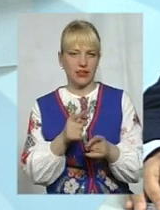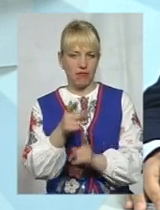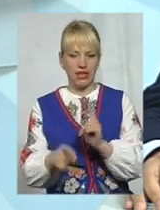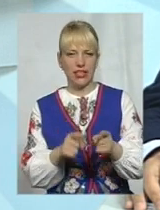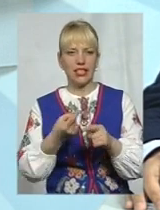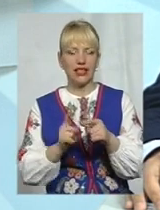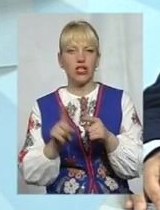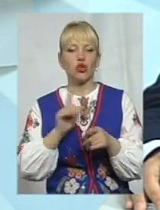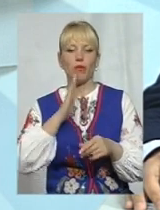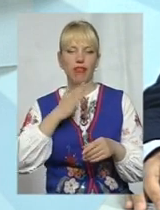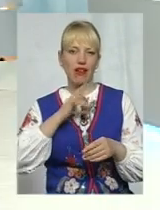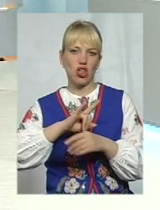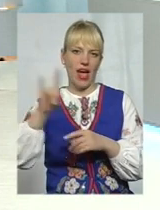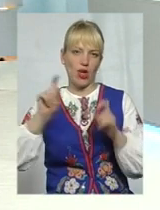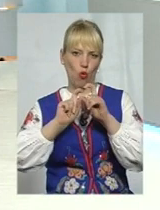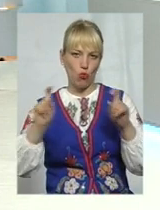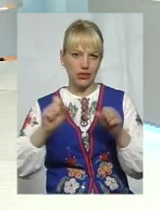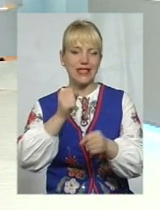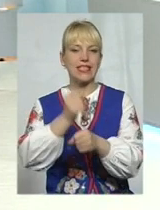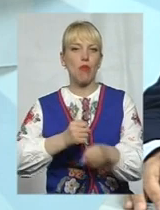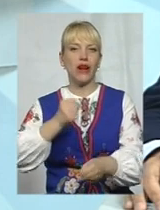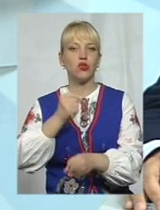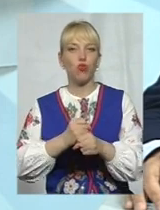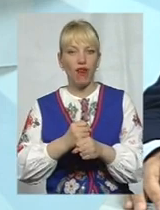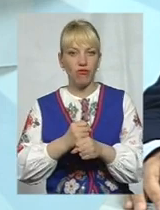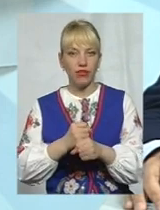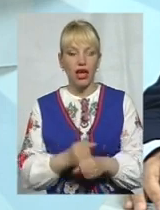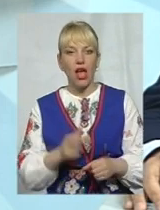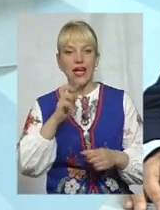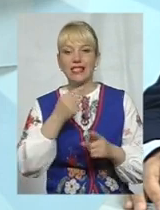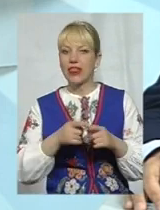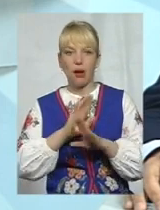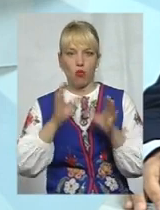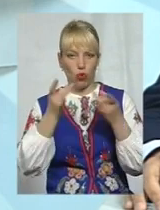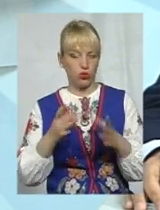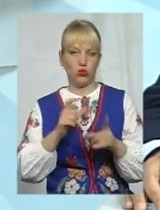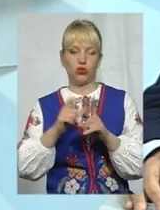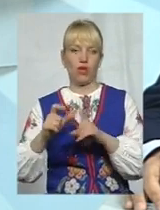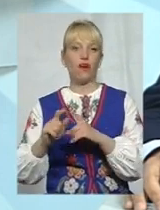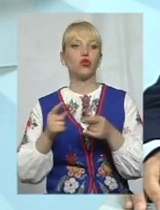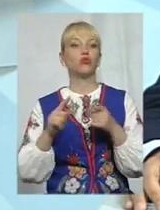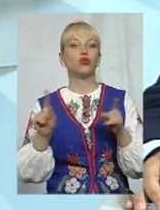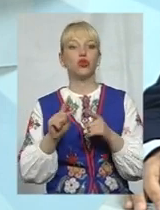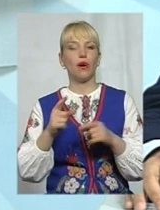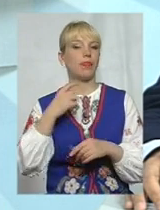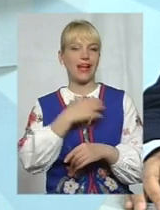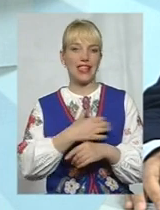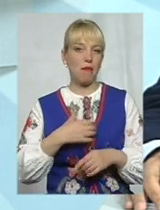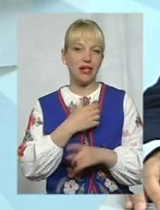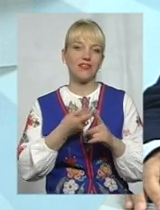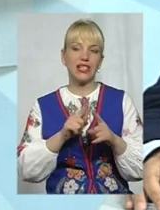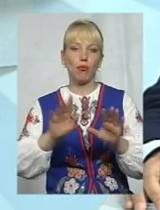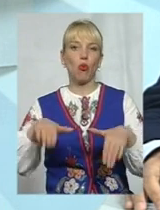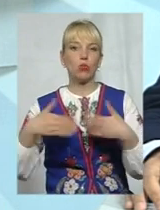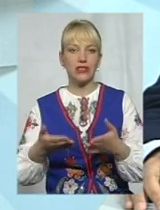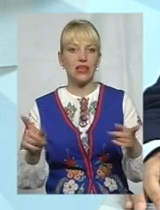наш аеропорт дійсно запрацював. І це не просто слова, тому що, ви знаєте, по-перше, стало насамперед в тих пропозиціях,